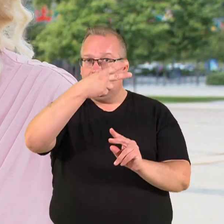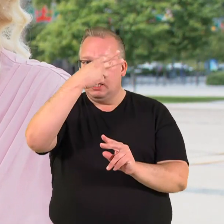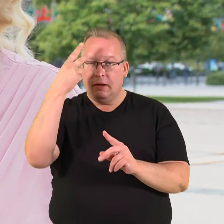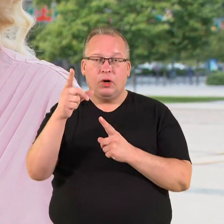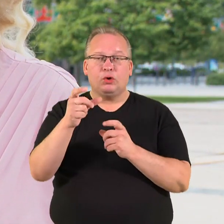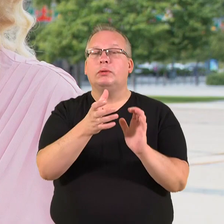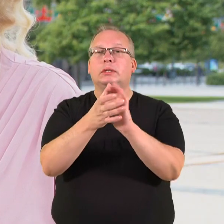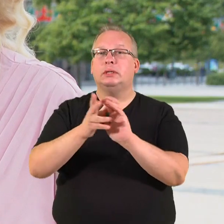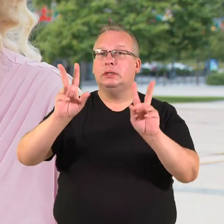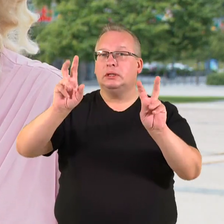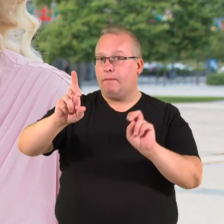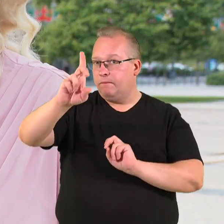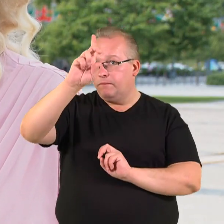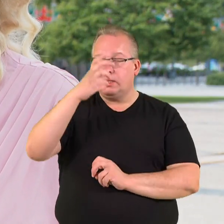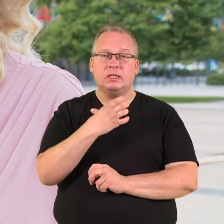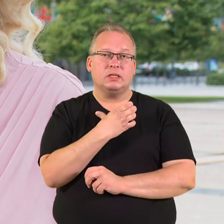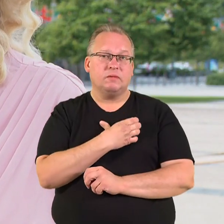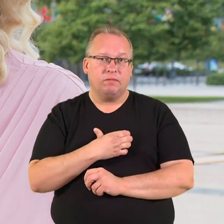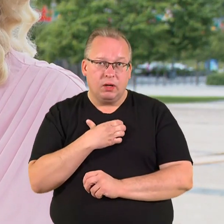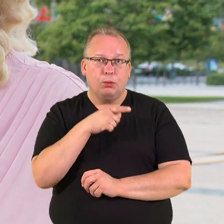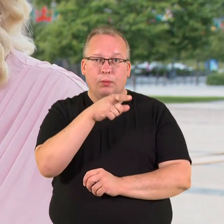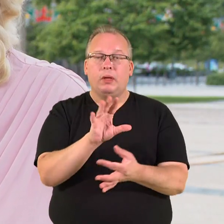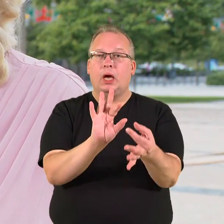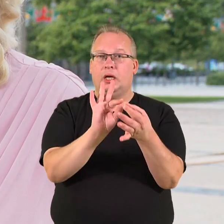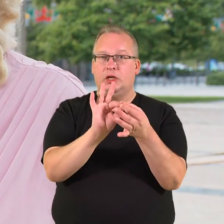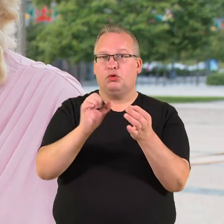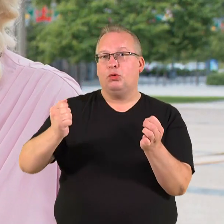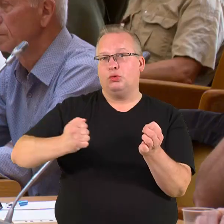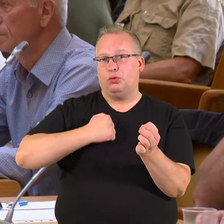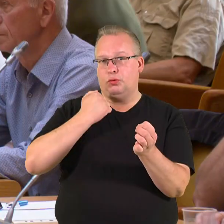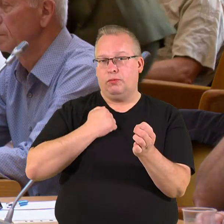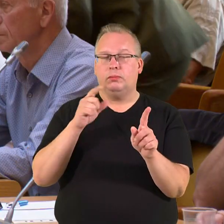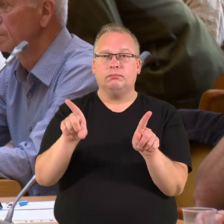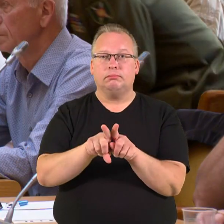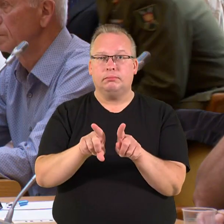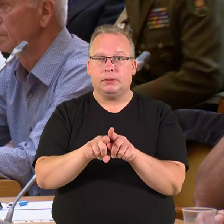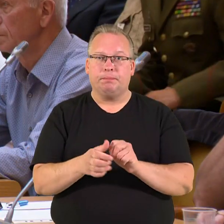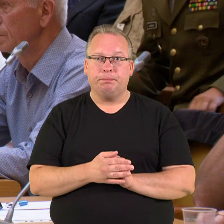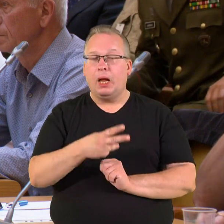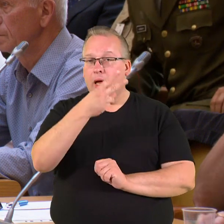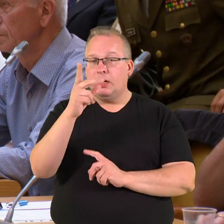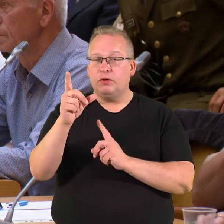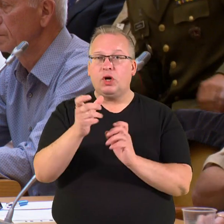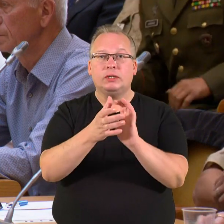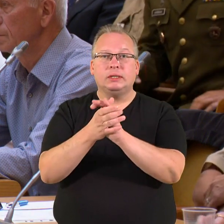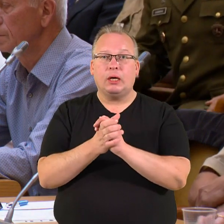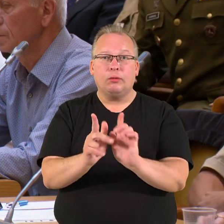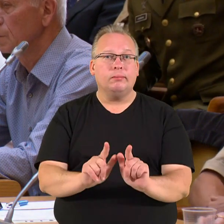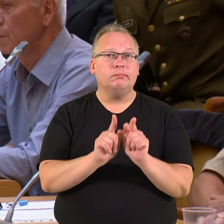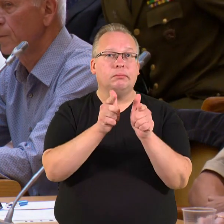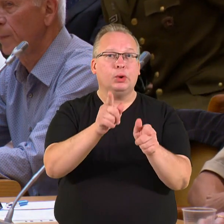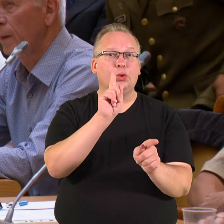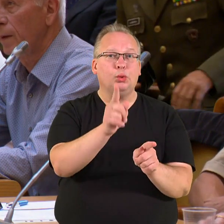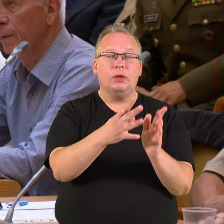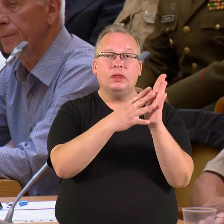šaulių sąjungai ir valstybei gyvybiškai reikšmingo ryšio sukariuomenę. Lietuvos šaulių sąjunga įkurta 1919